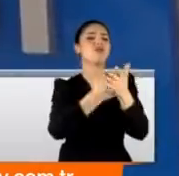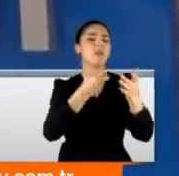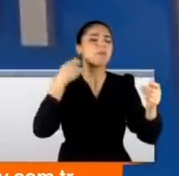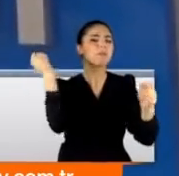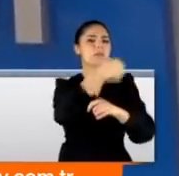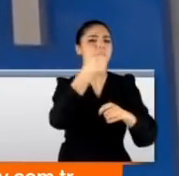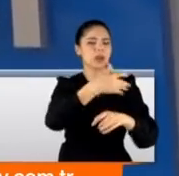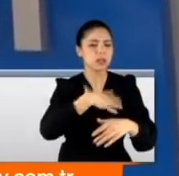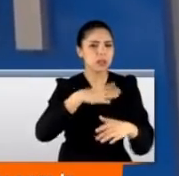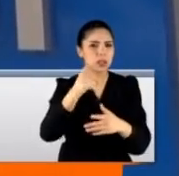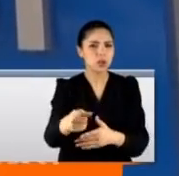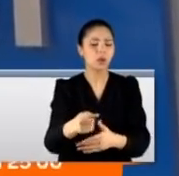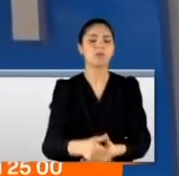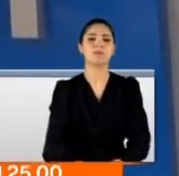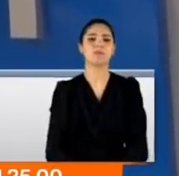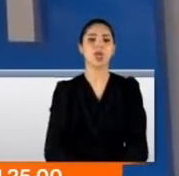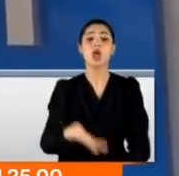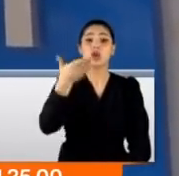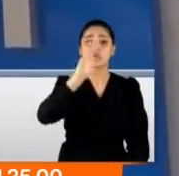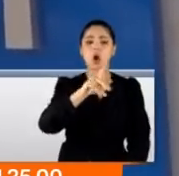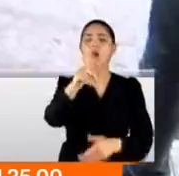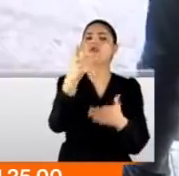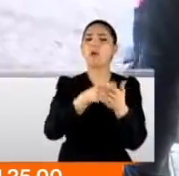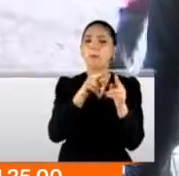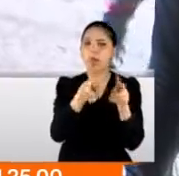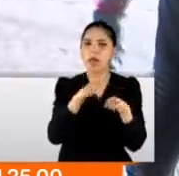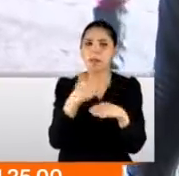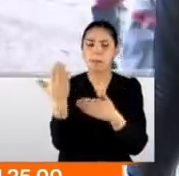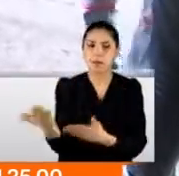Önce tabelaya zarar veren adam daha sonra da camları kırdı.